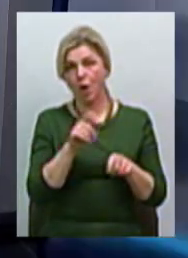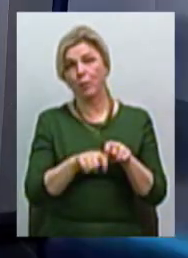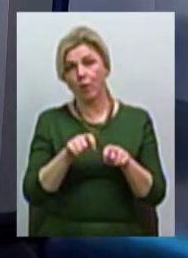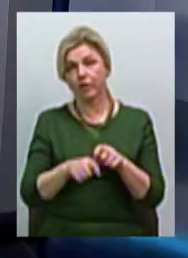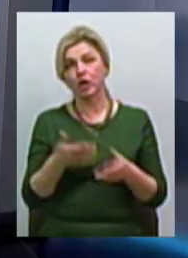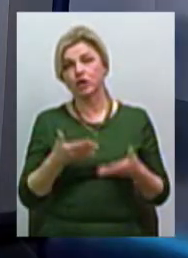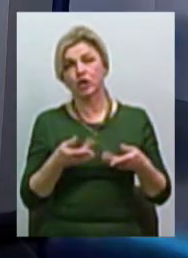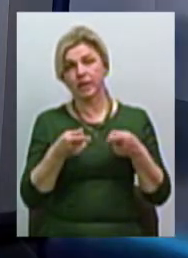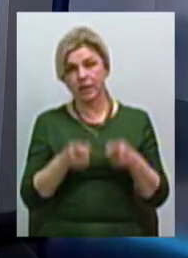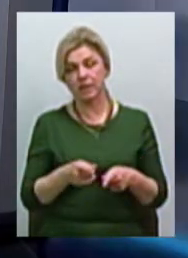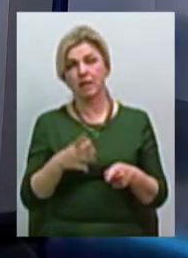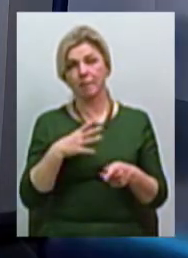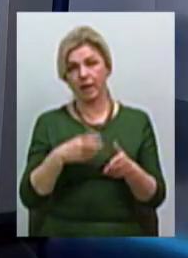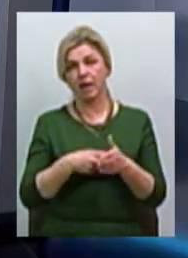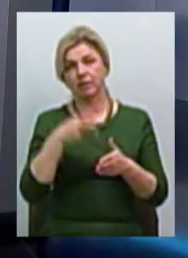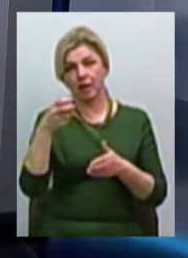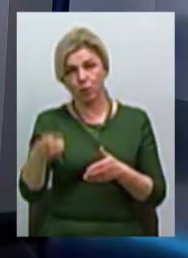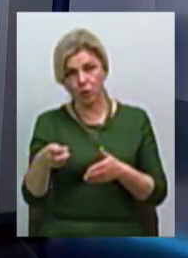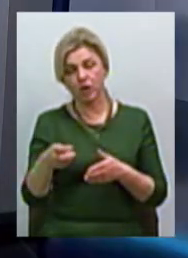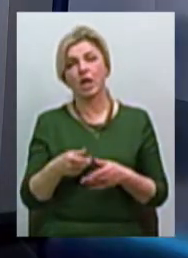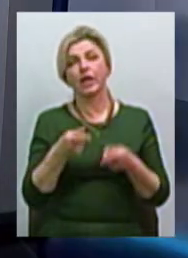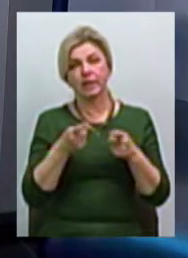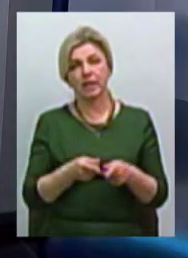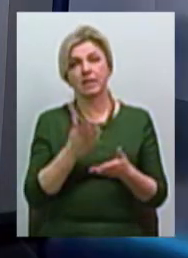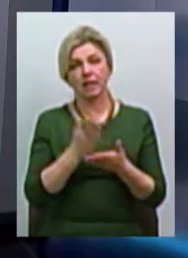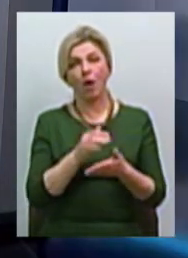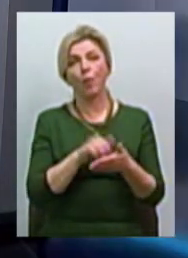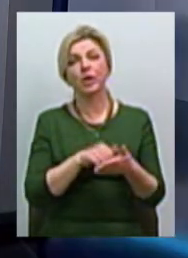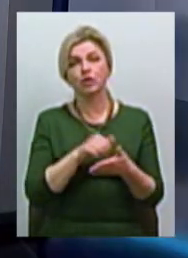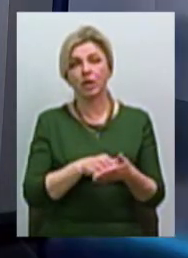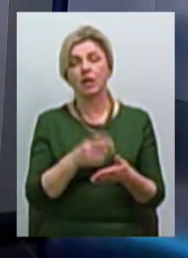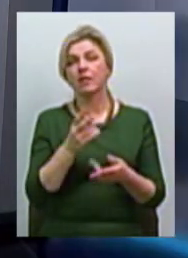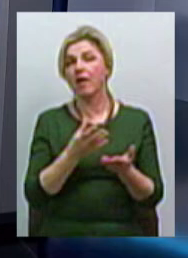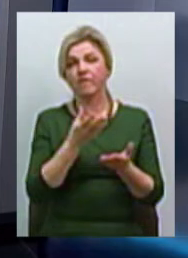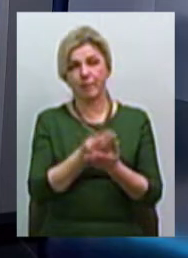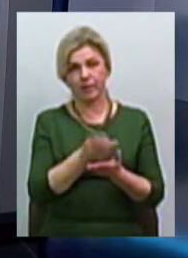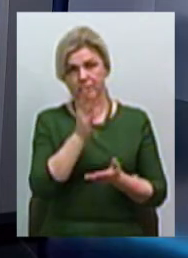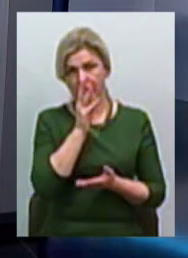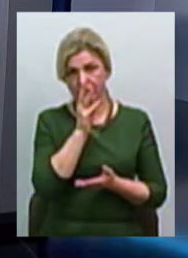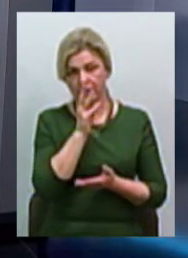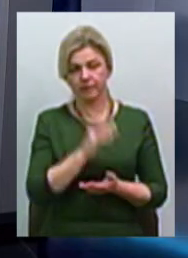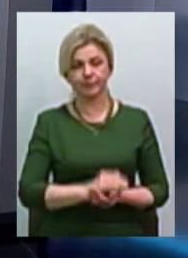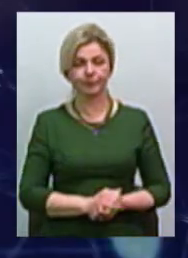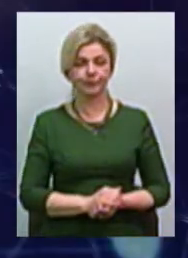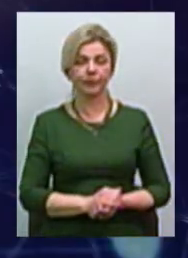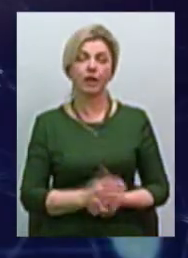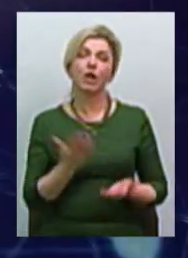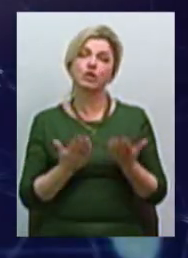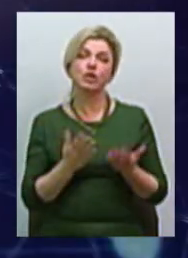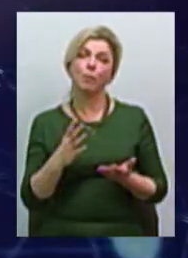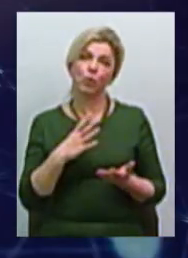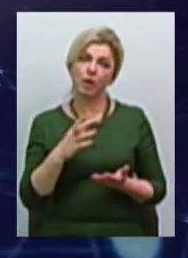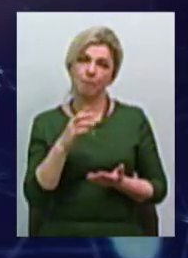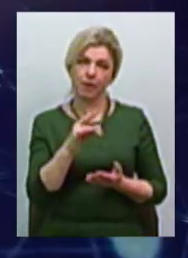дійсно було надходження, чи дійсно має підстави для невиплати заробітної оплати. Надходження, чи були гроші для того,